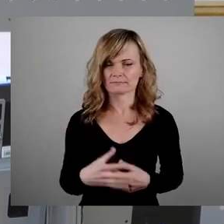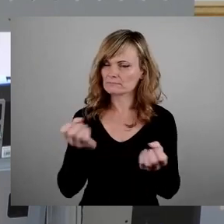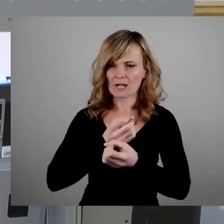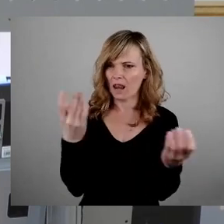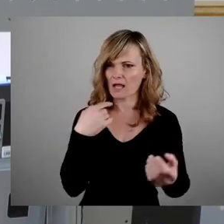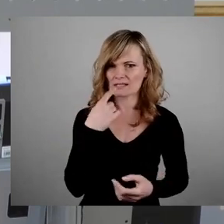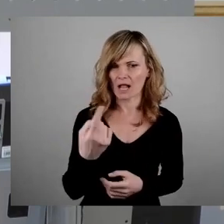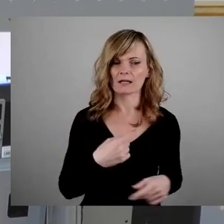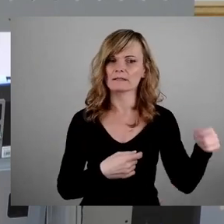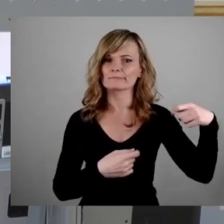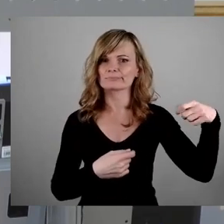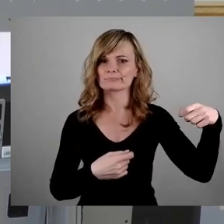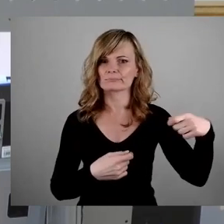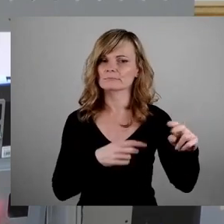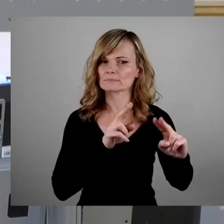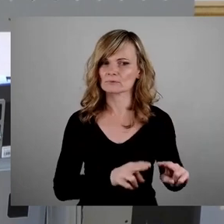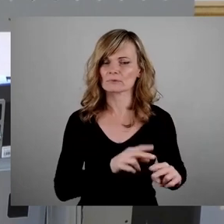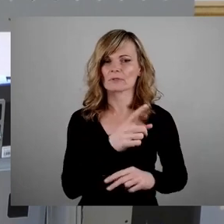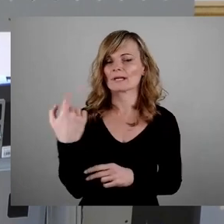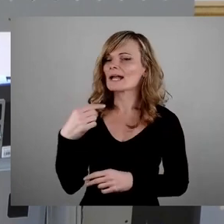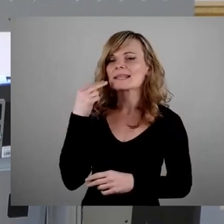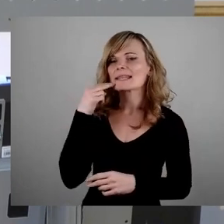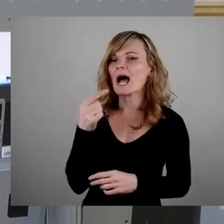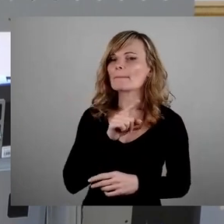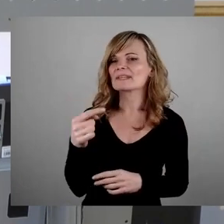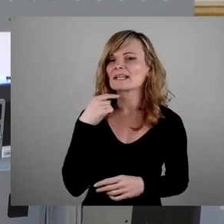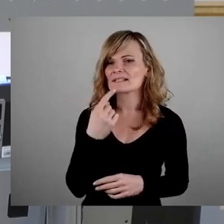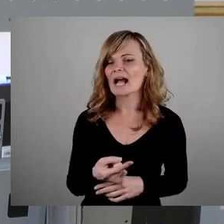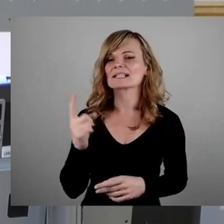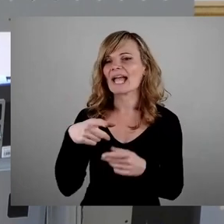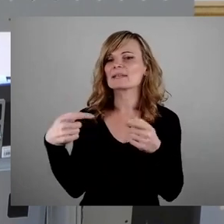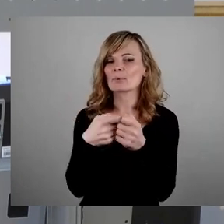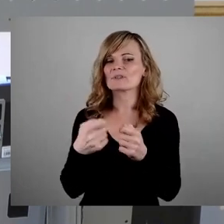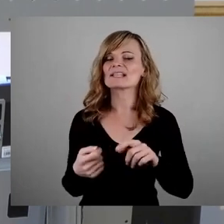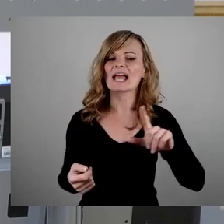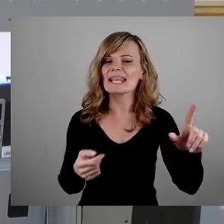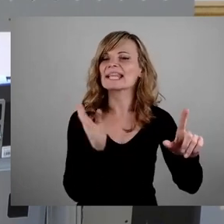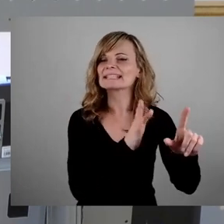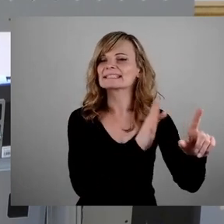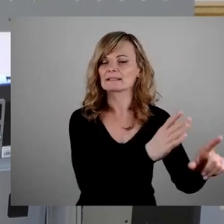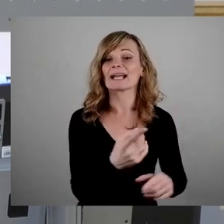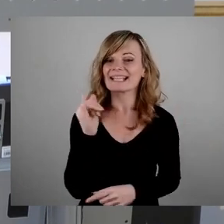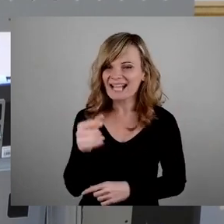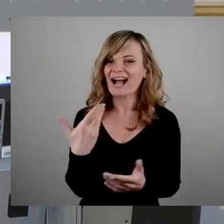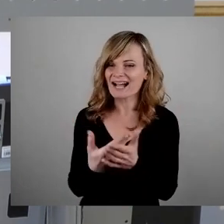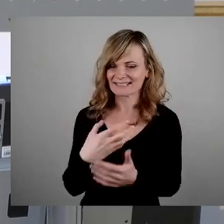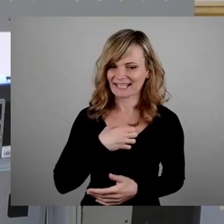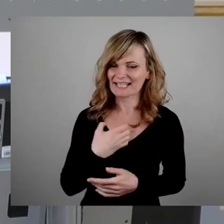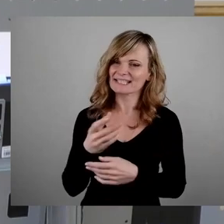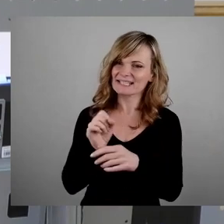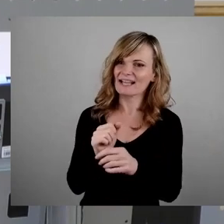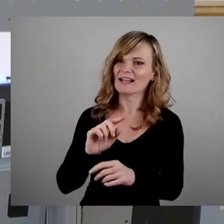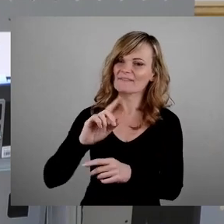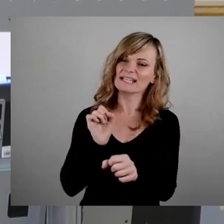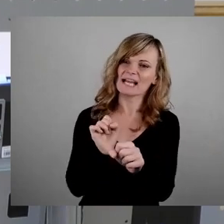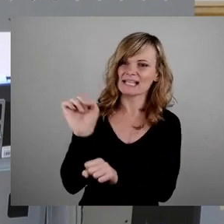es vorhin schon gesagt. Ich habe den Namen nicht genannt. Ich habe gesagt, ein sehr weit links bestehendes Bündnis. Es ist das Bündnis Dresden widersetzen, was kurz vor